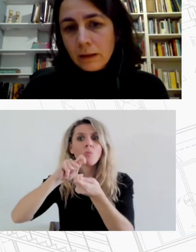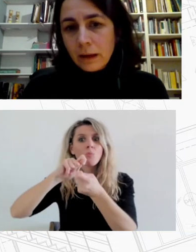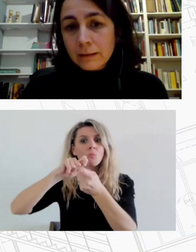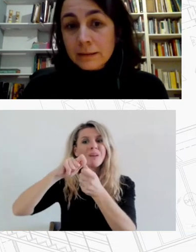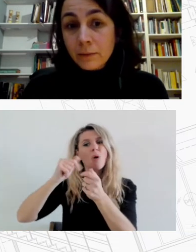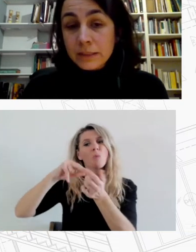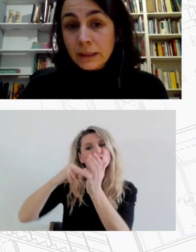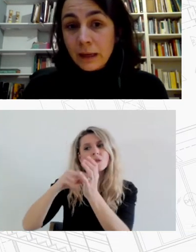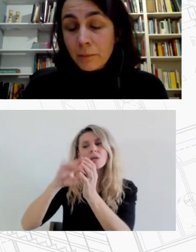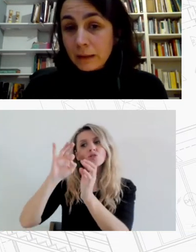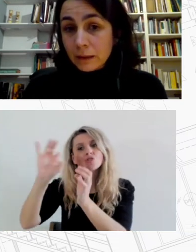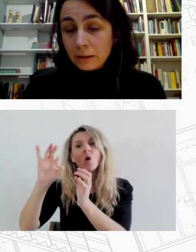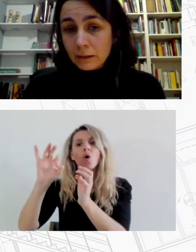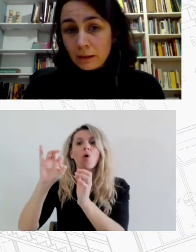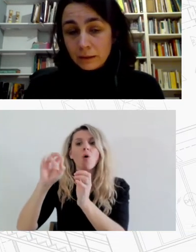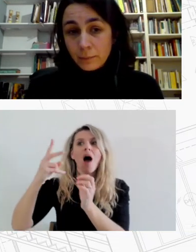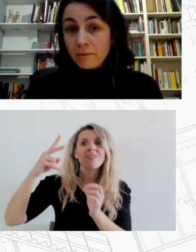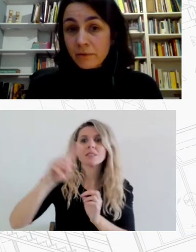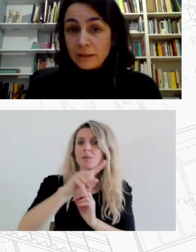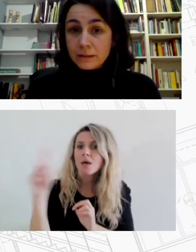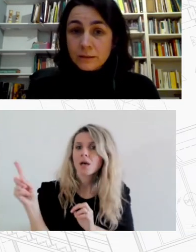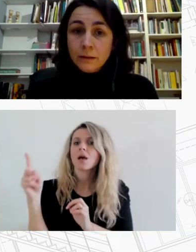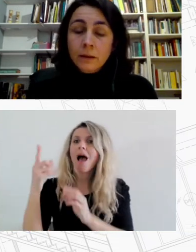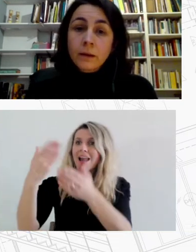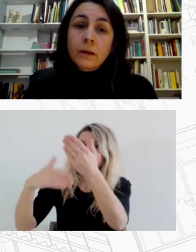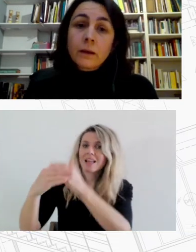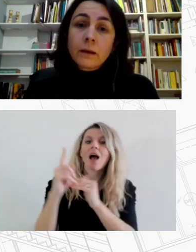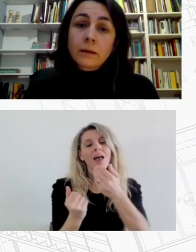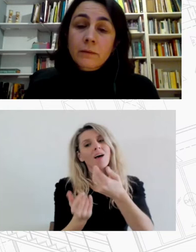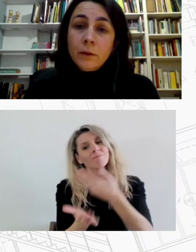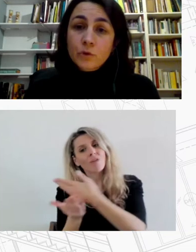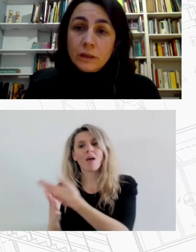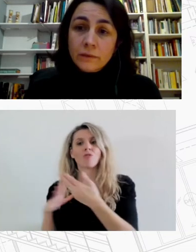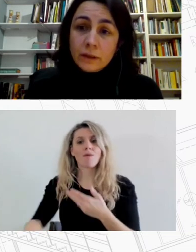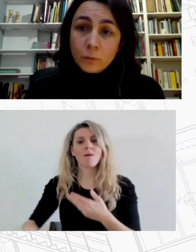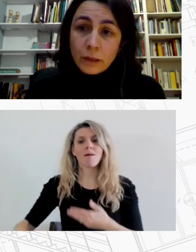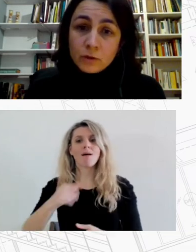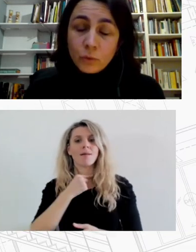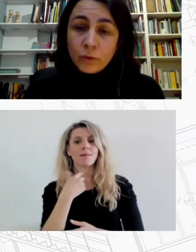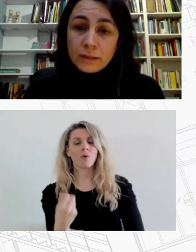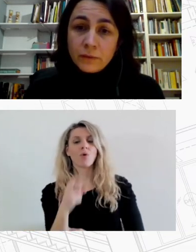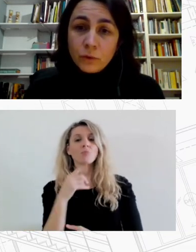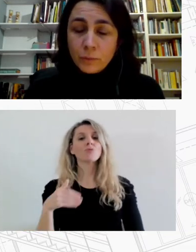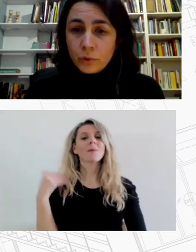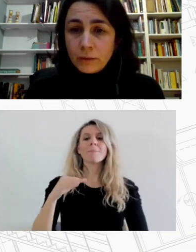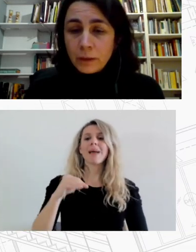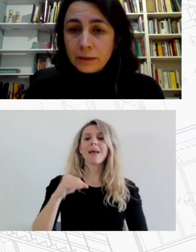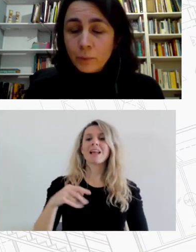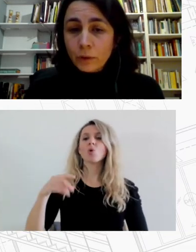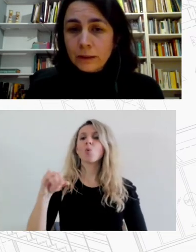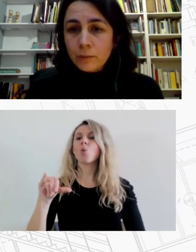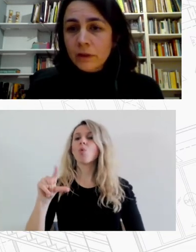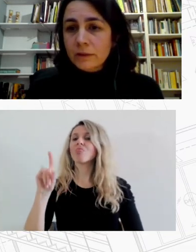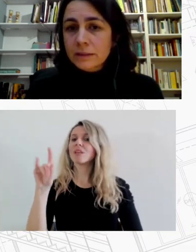αντισταθμιστικά μέτρα και παρεμβάσεις και βέβαια όπως ανέφερε και ο Μιχάλης Οβουδής μια